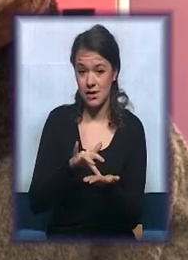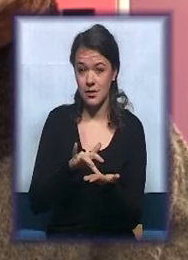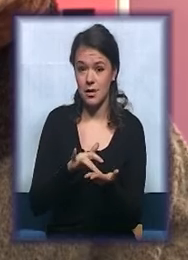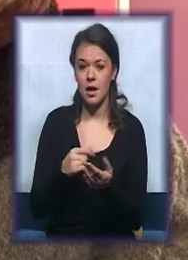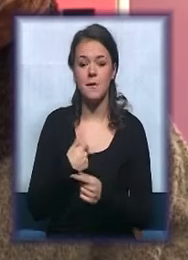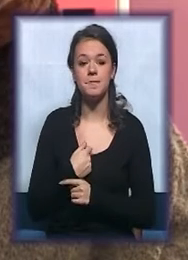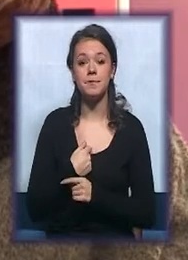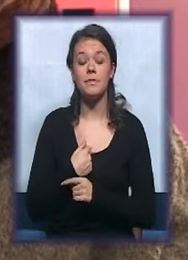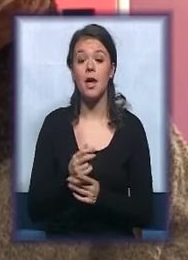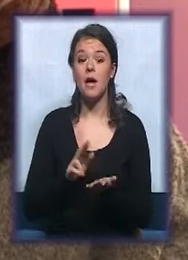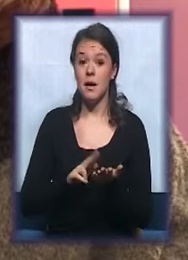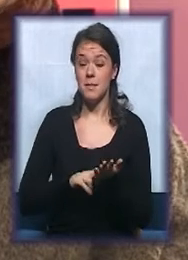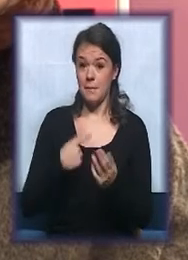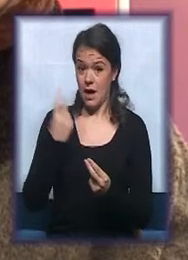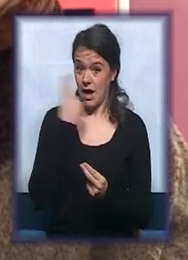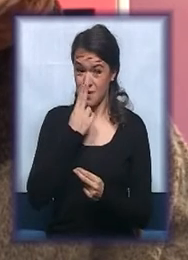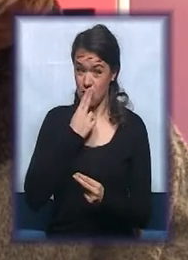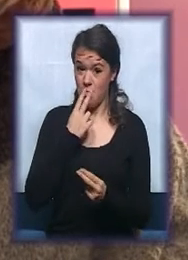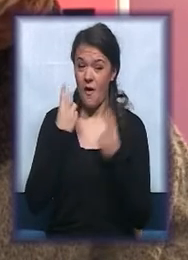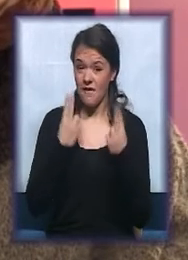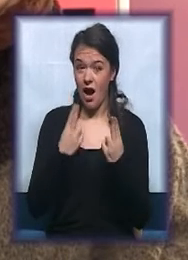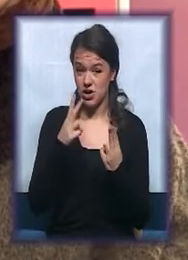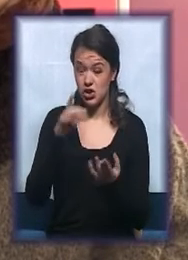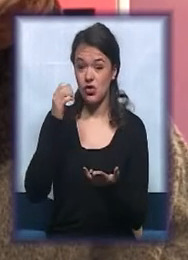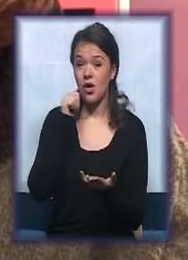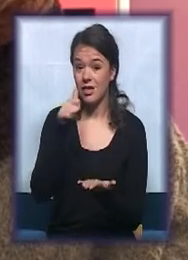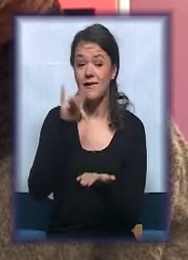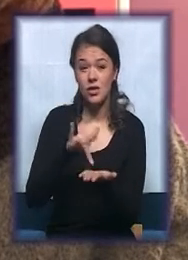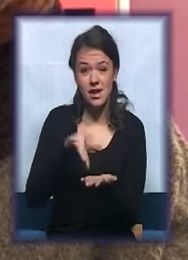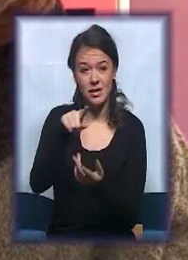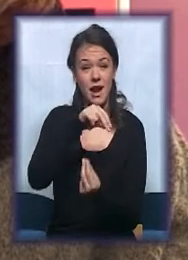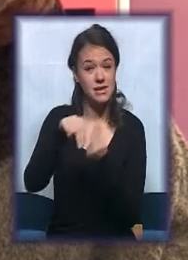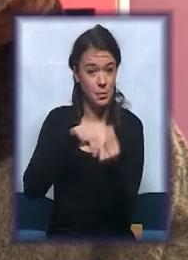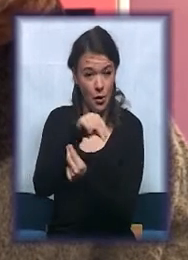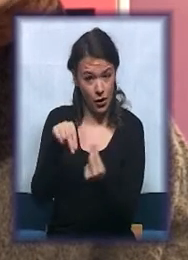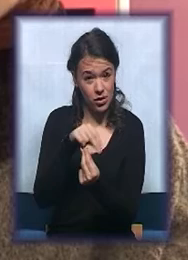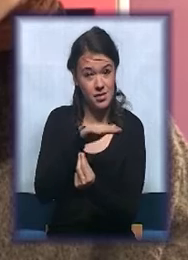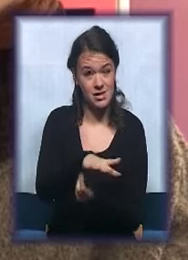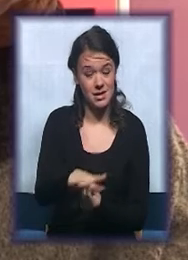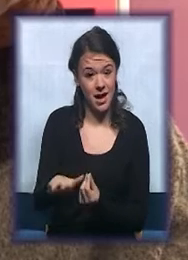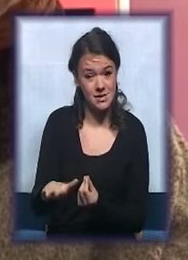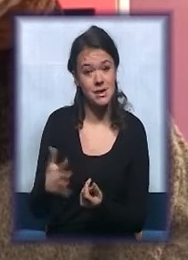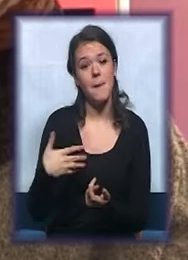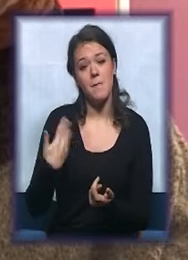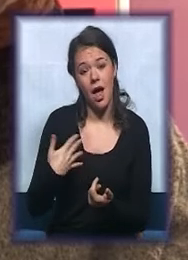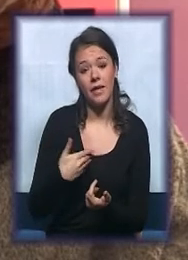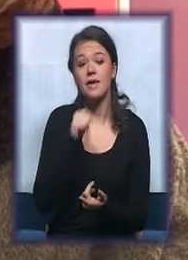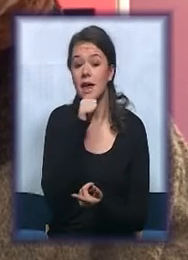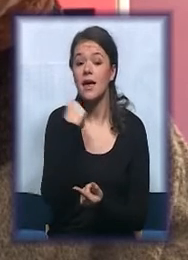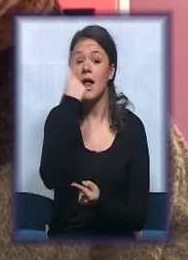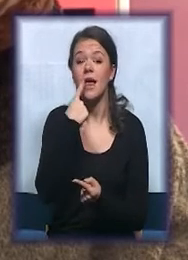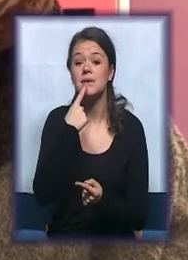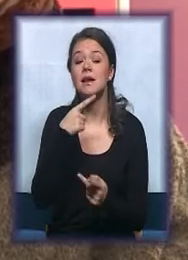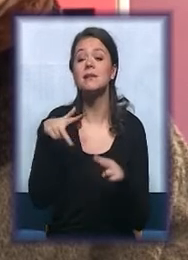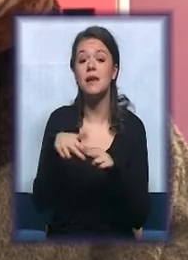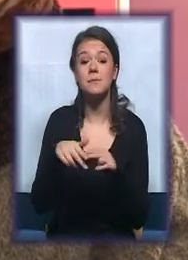značaj dnevnog centra za porodice, dece, mladih i lica sa smetnjama u